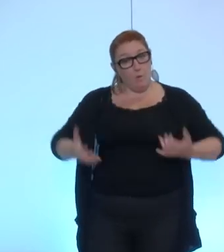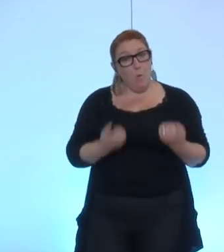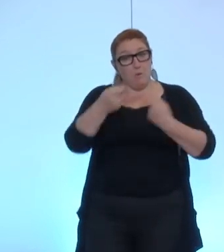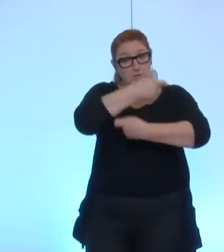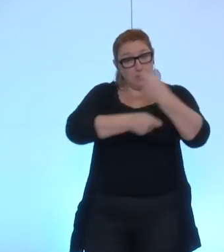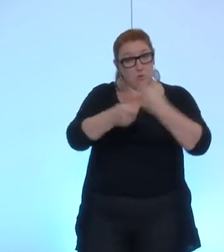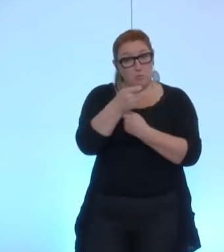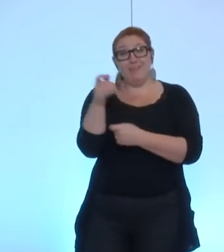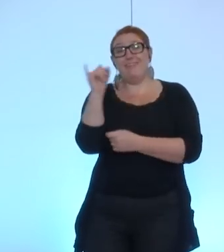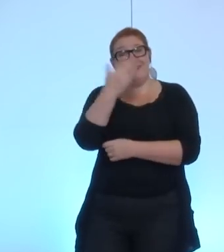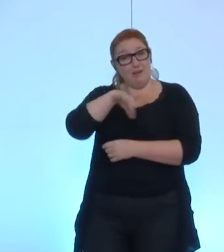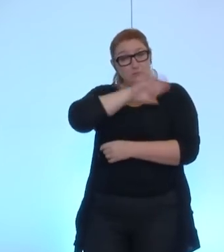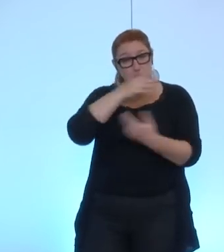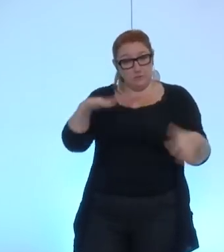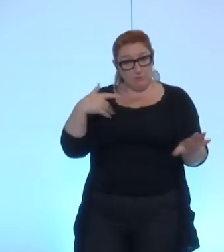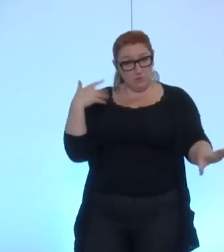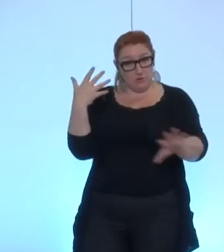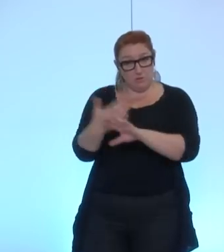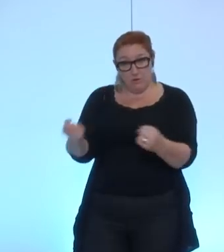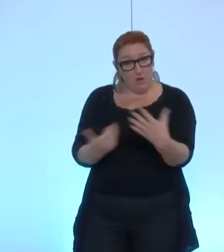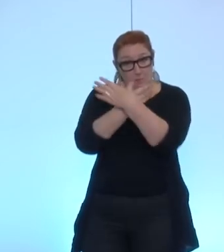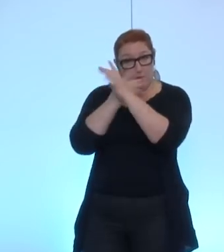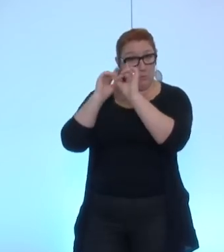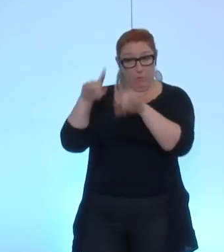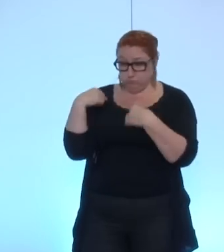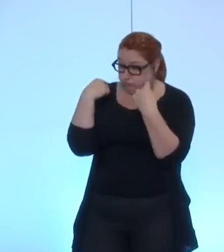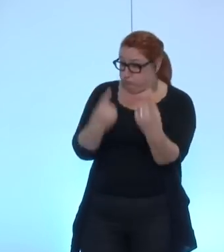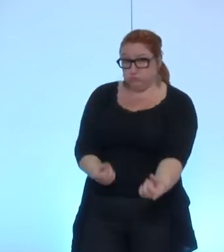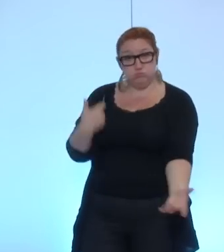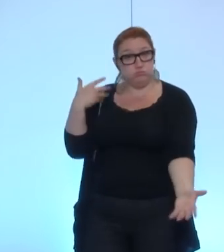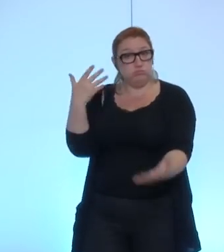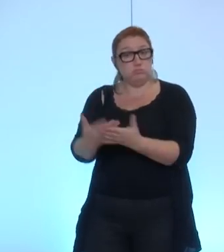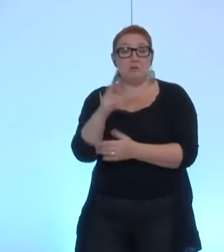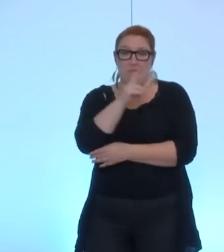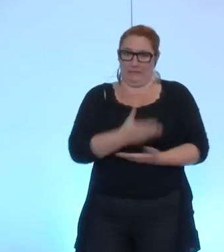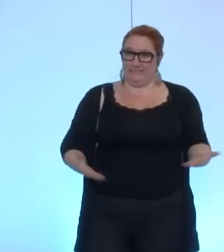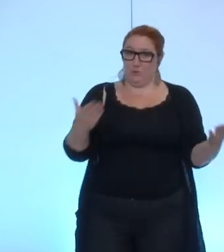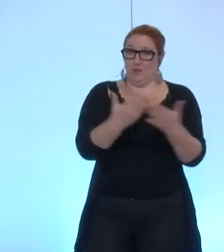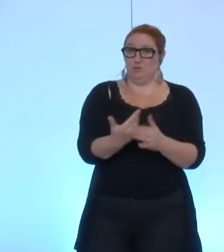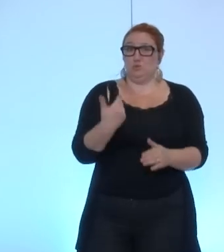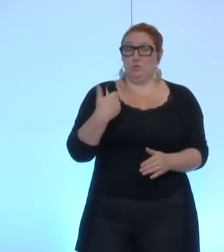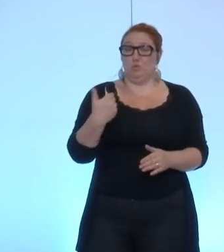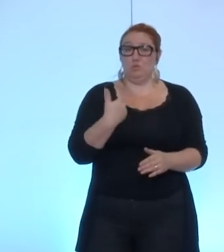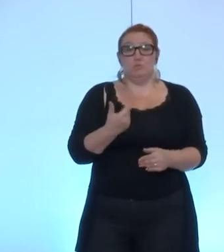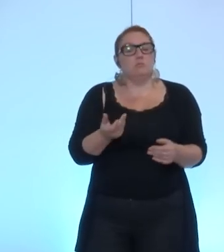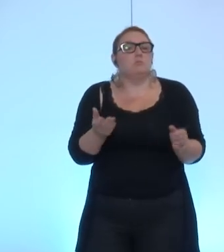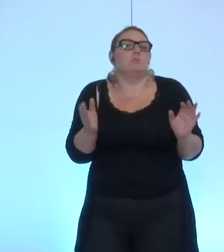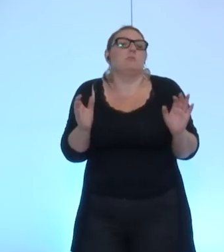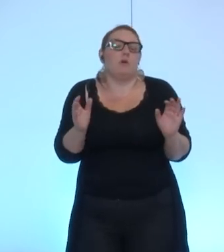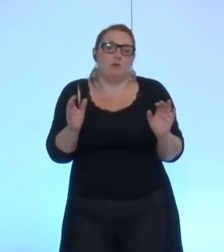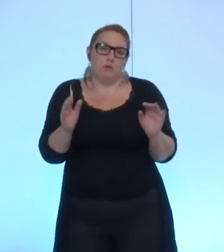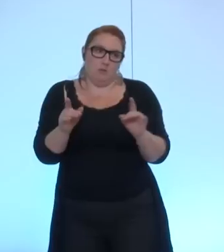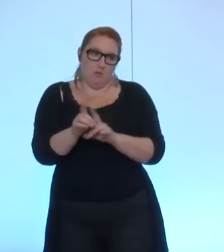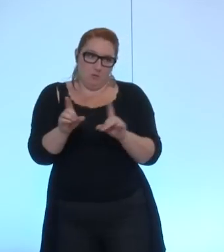de la communauté d'agglomération et que la situation dans laquelle nous étions est donc pour des raisons,